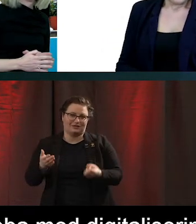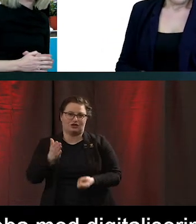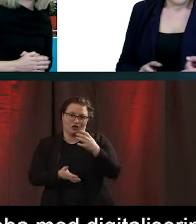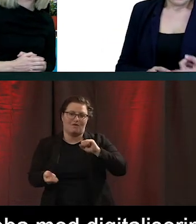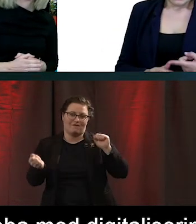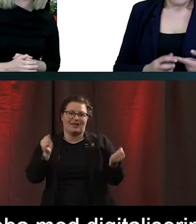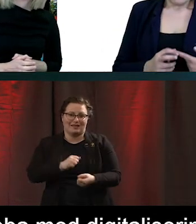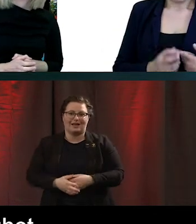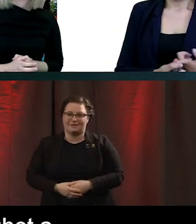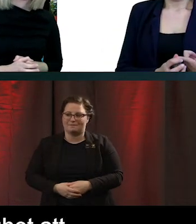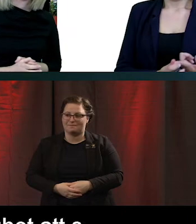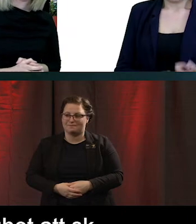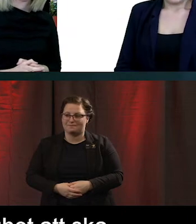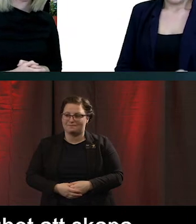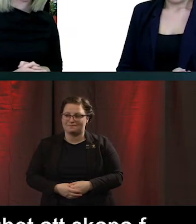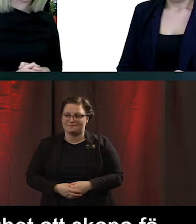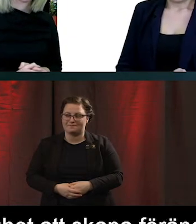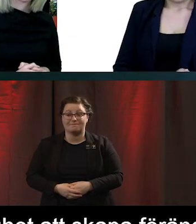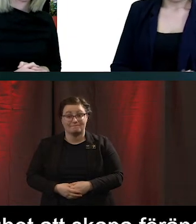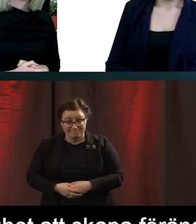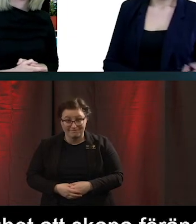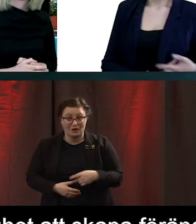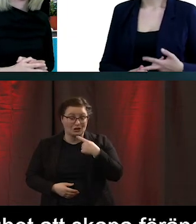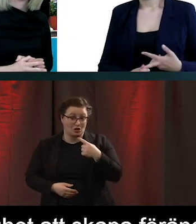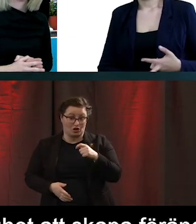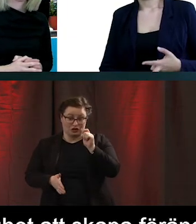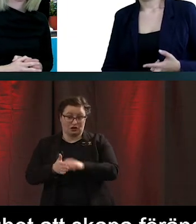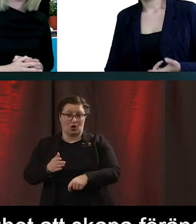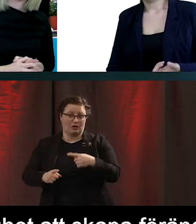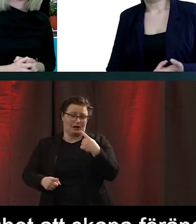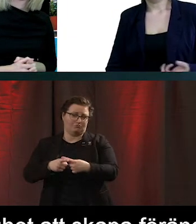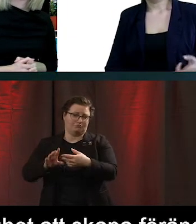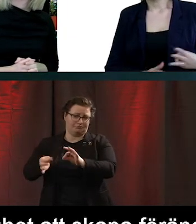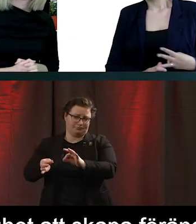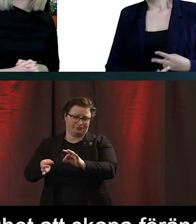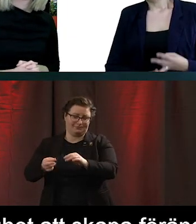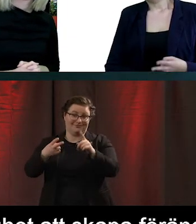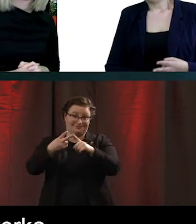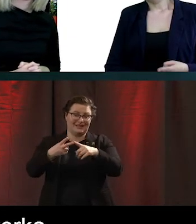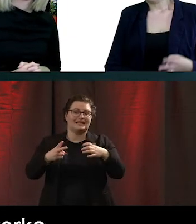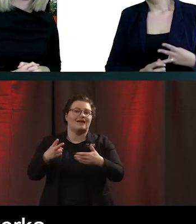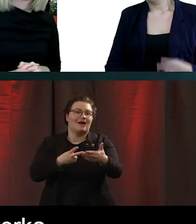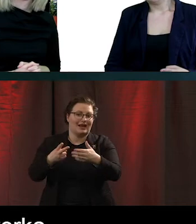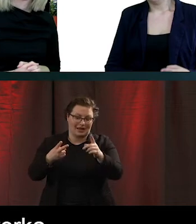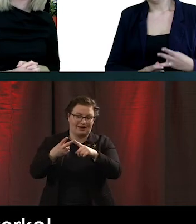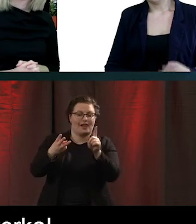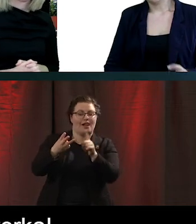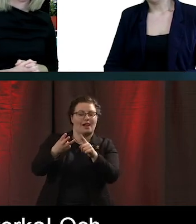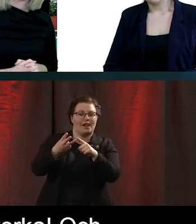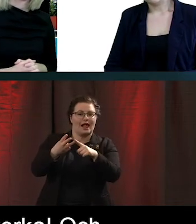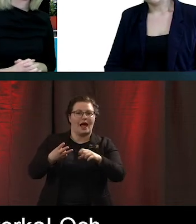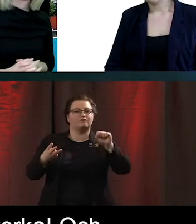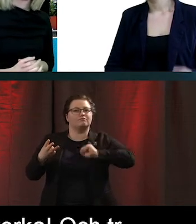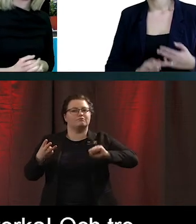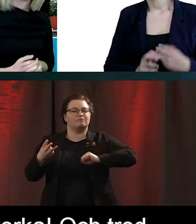Så första grejen var att börja med något lätt och enkelt. Andra grejen är samverkan. Tredje grejen är håll i och håll